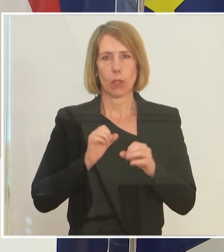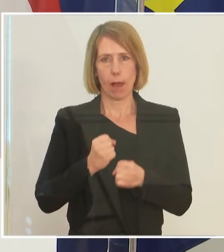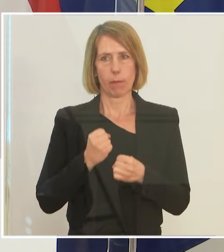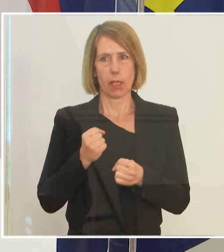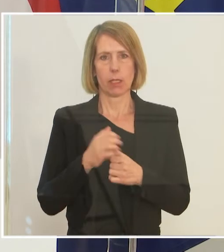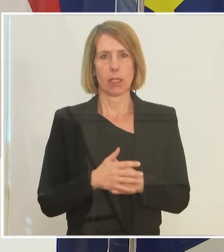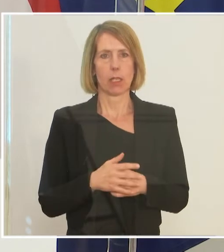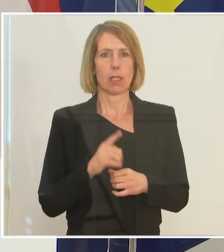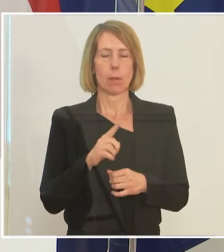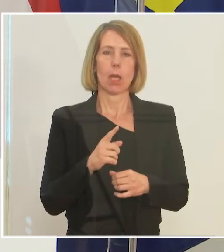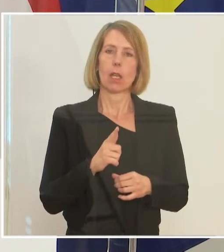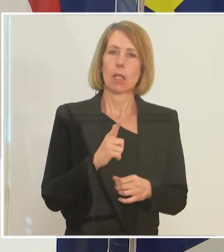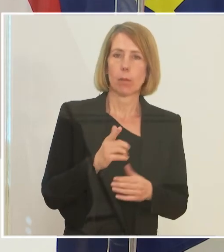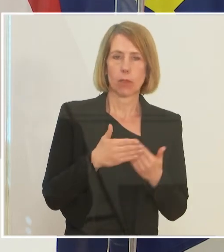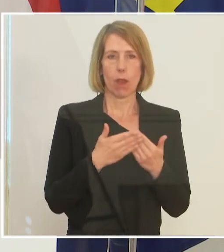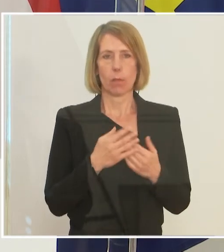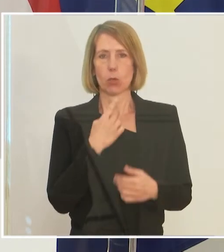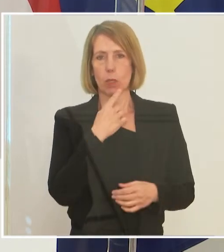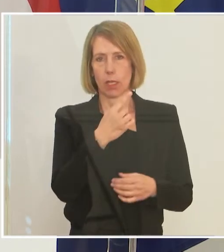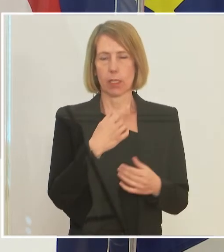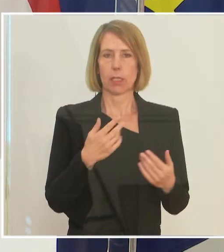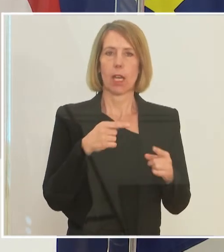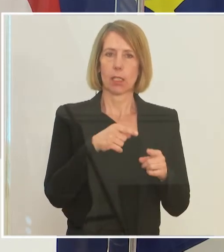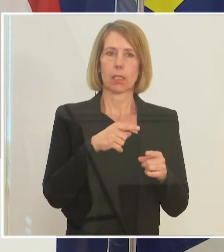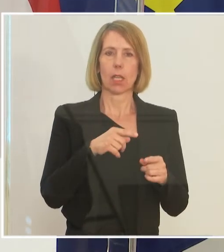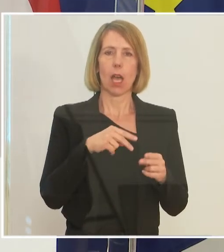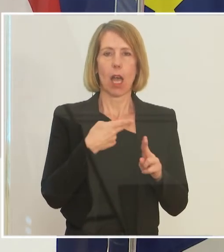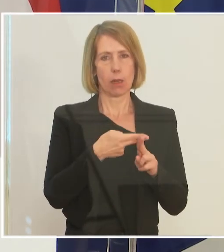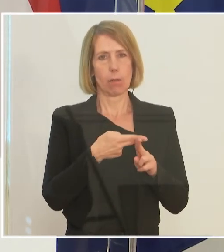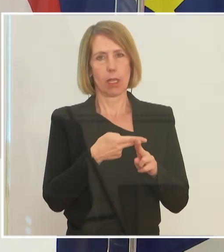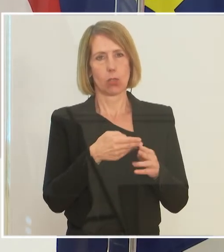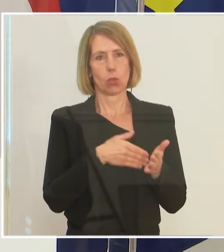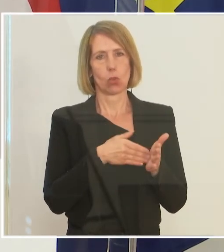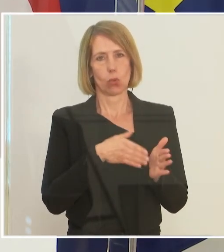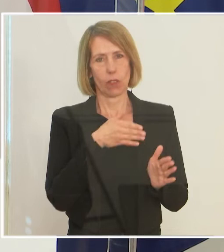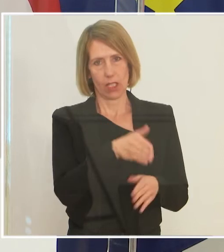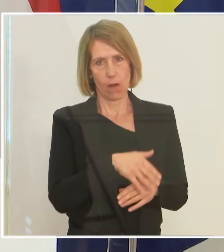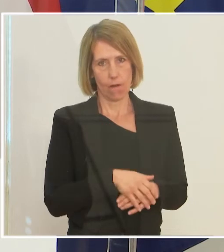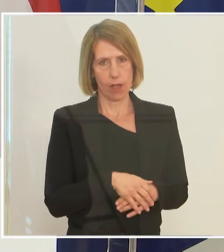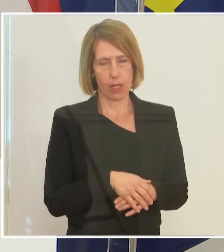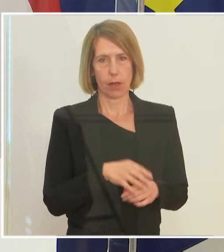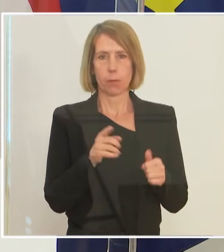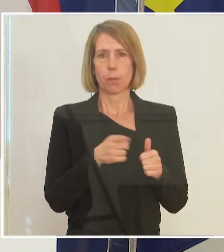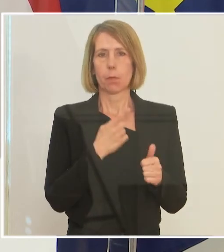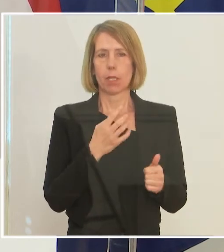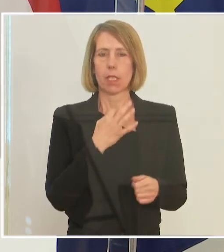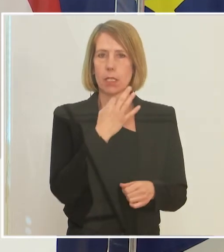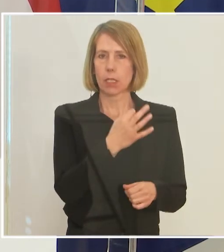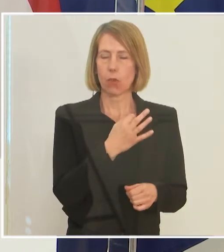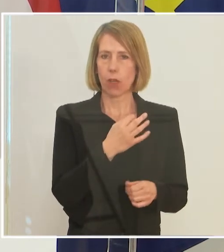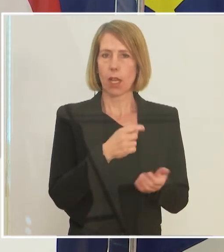Dinge hervorgehoben, wo ich glaube, dass es durchaus Anpassungen geben könnte. Das sind die Frage der